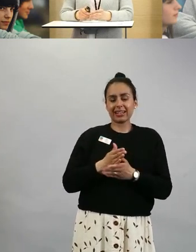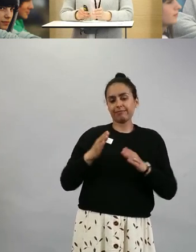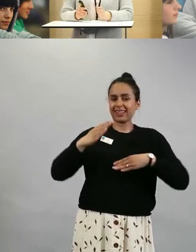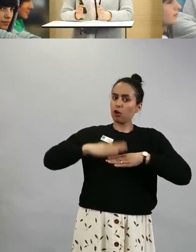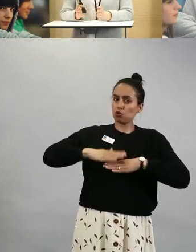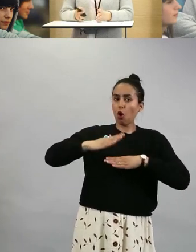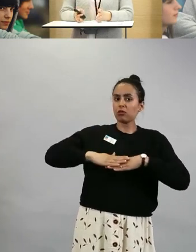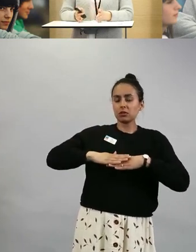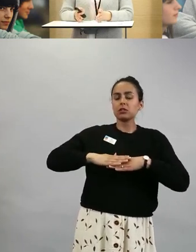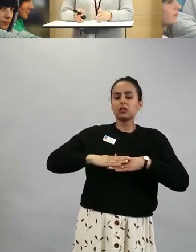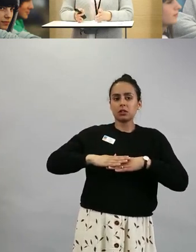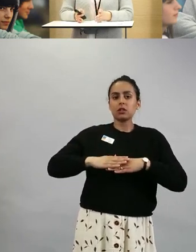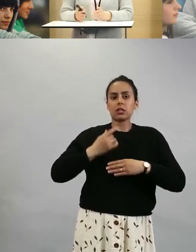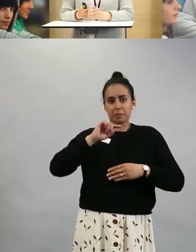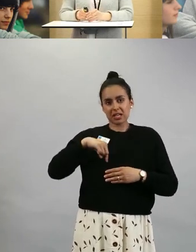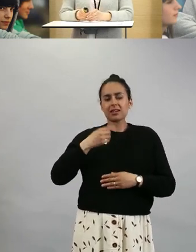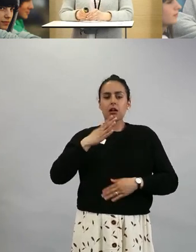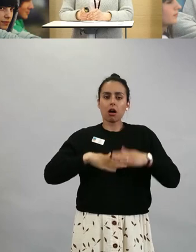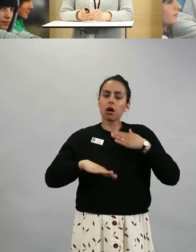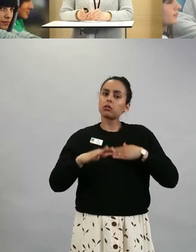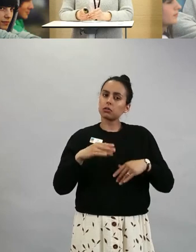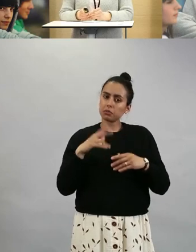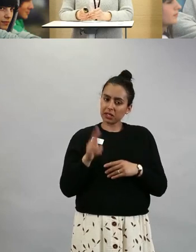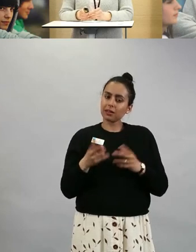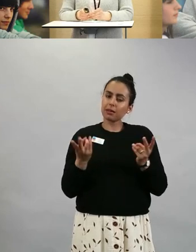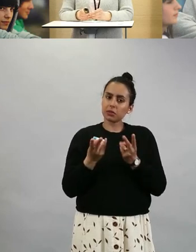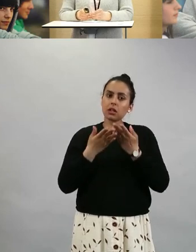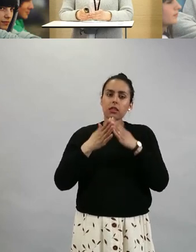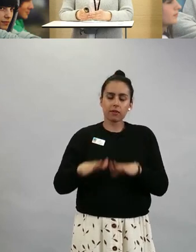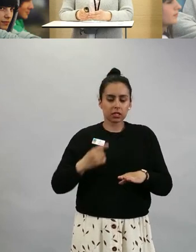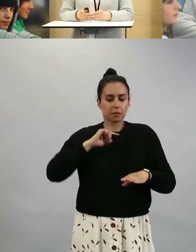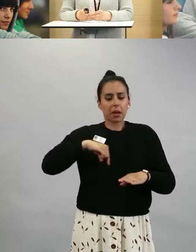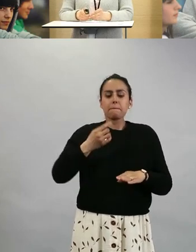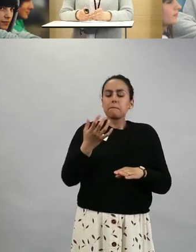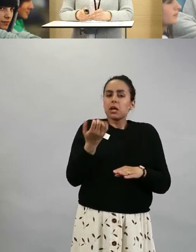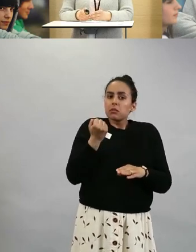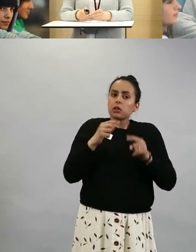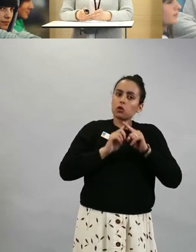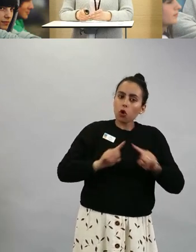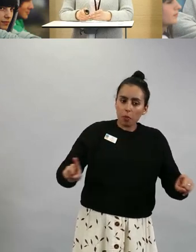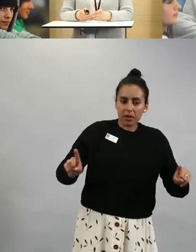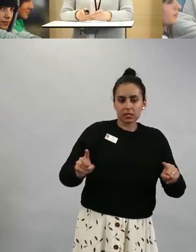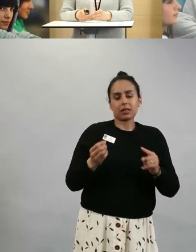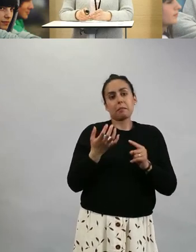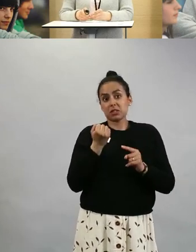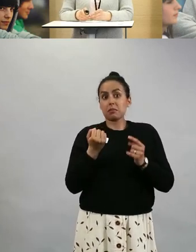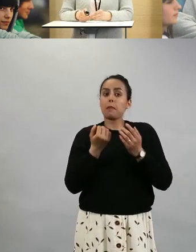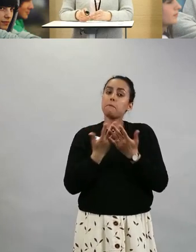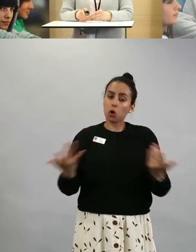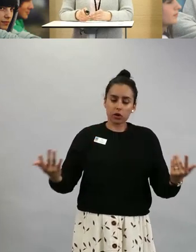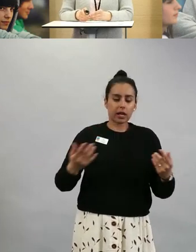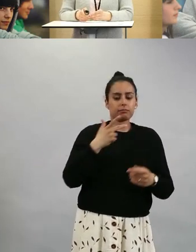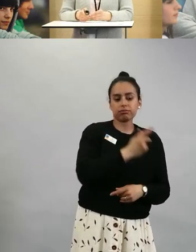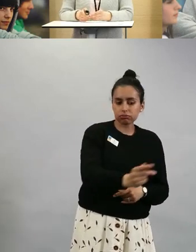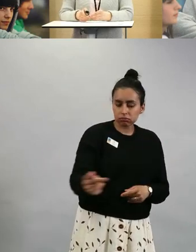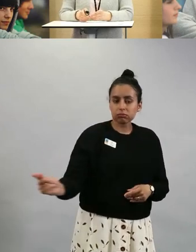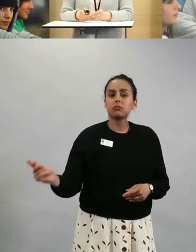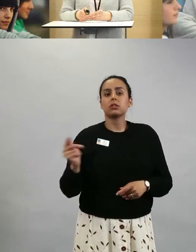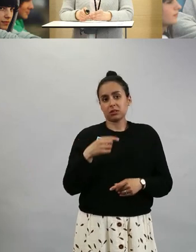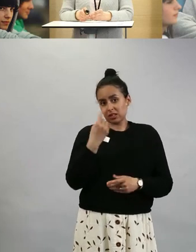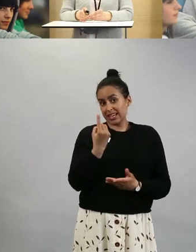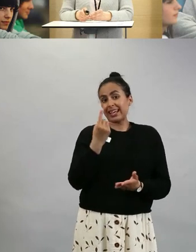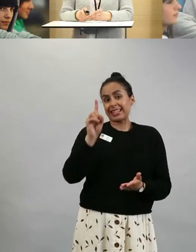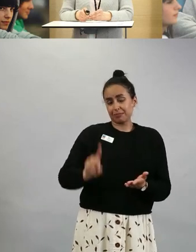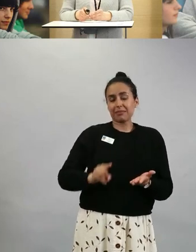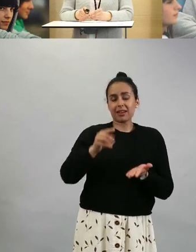haluttukin tehdä juuri niin, että me saataisiin mahdollisimman nopeasti, mahdollisimman monelle yksi annos. Ja tämän